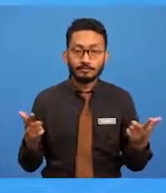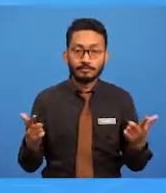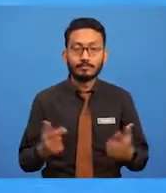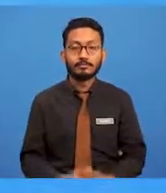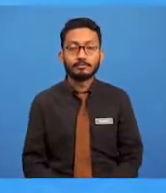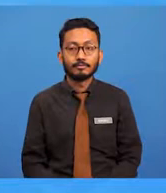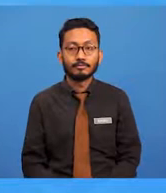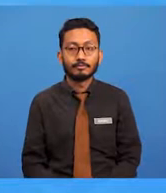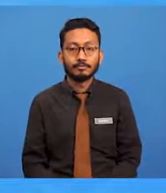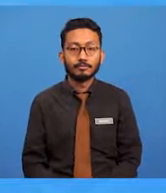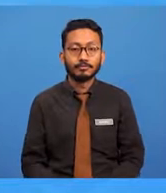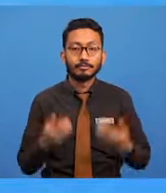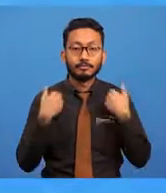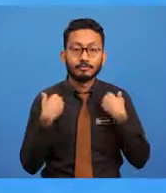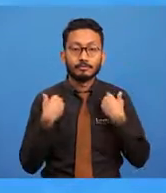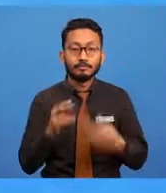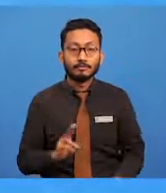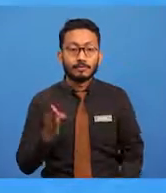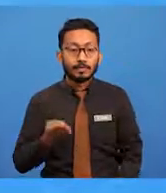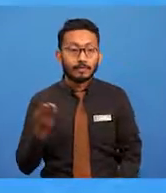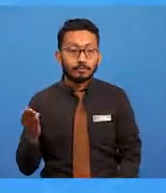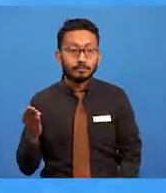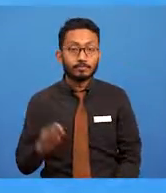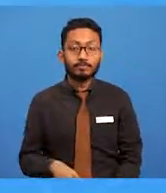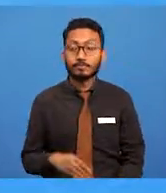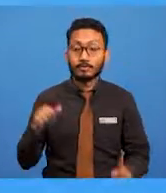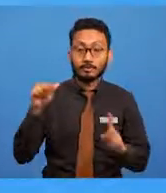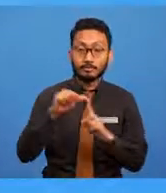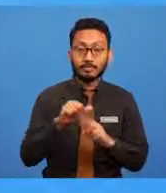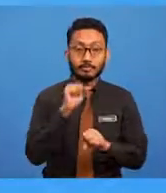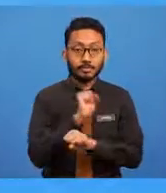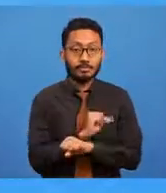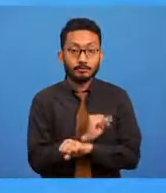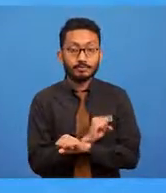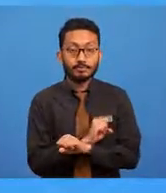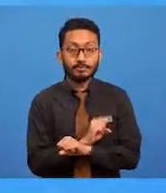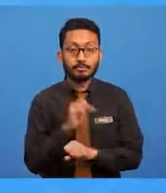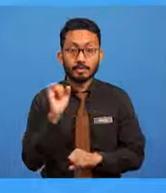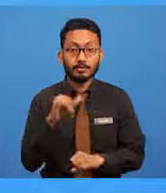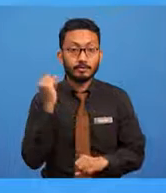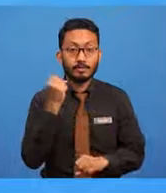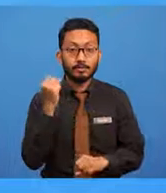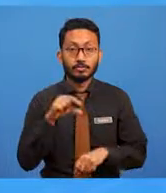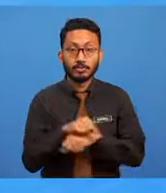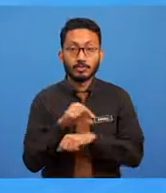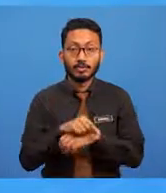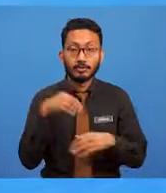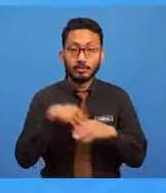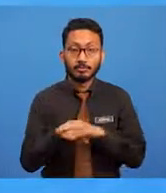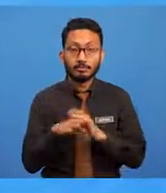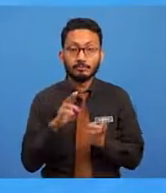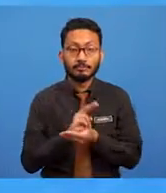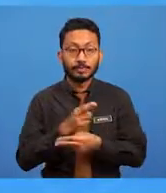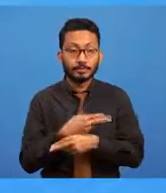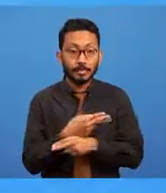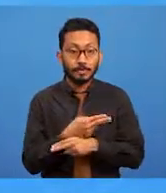Terdapat beberapa arahan kerja yang sering digunakan dalam sesuatu reka bentuk. Di sini ada